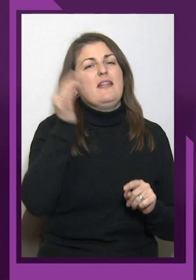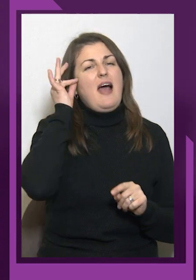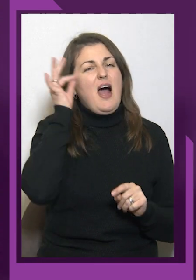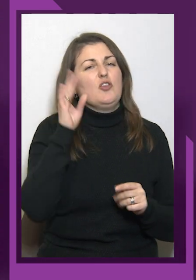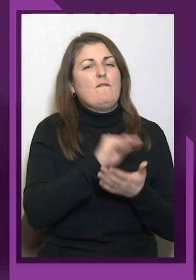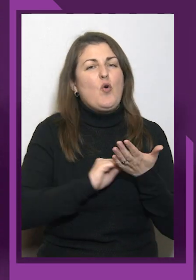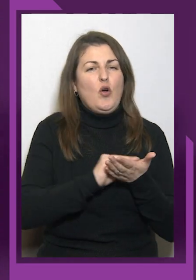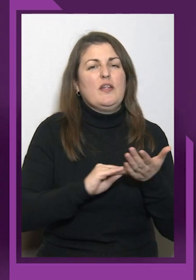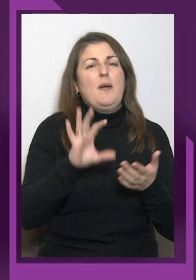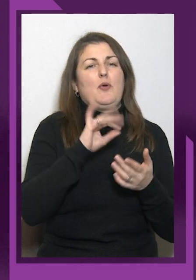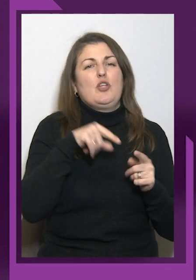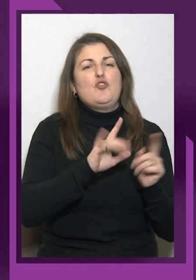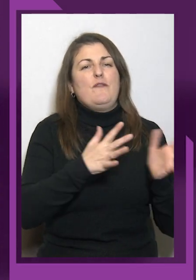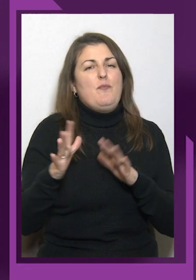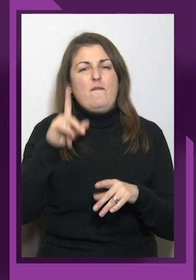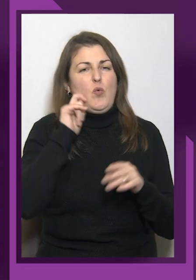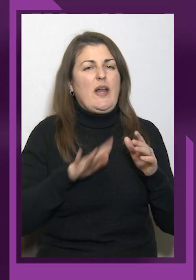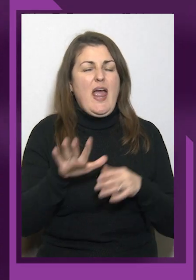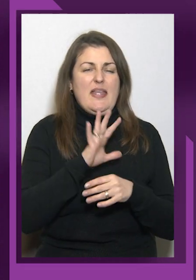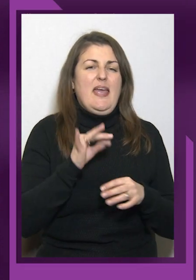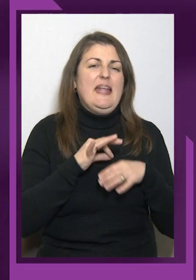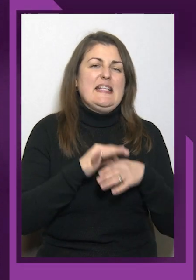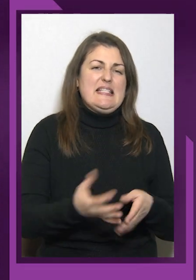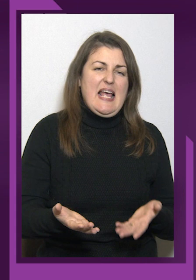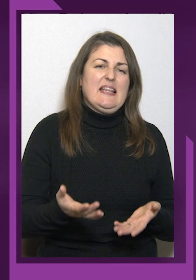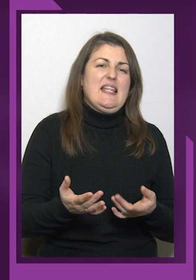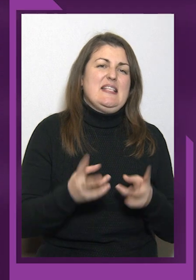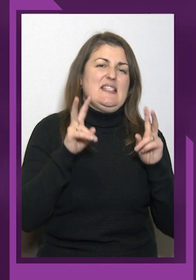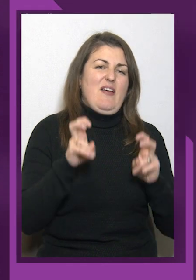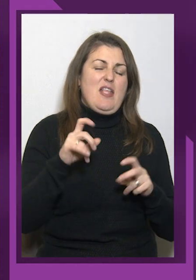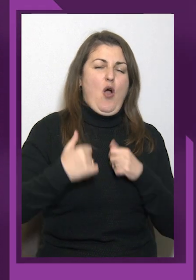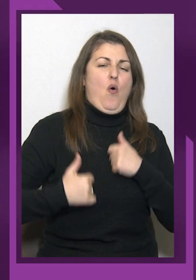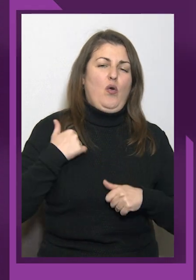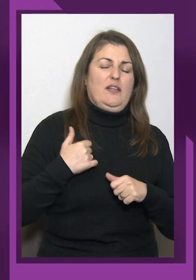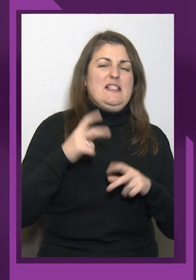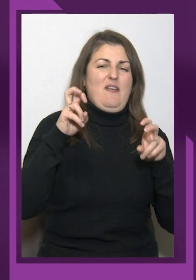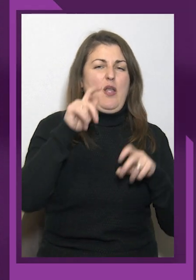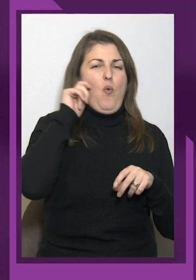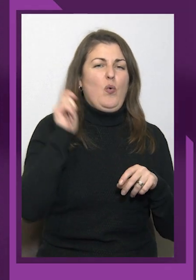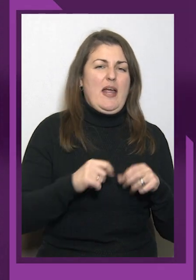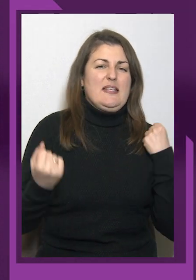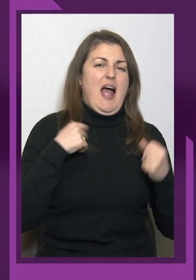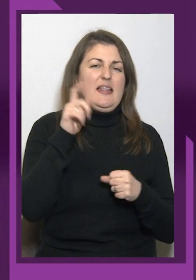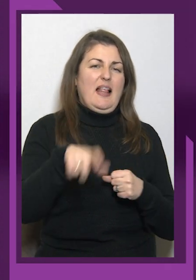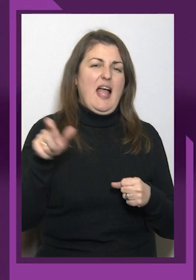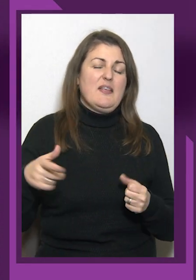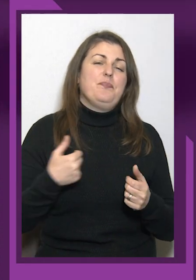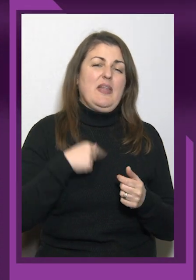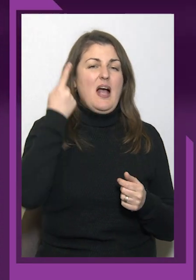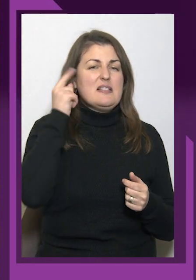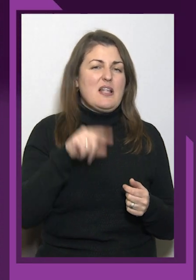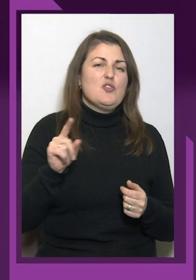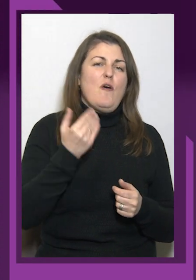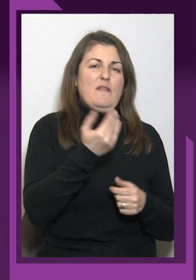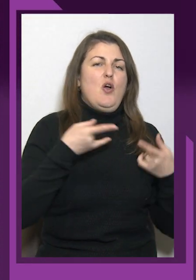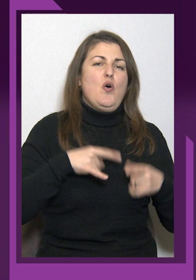звання, горде звання українських атлетів. Я знаю, що ви родом з Попасною, Наталя, розкажіть, будь ласка,